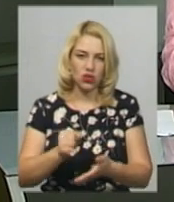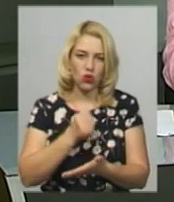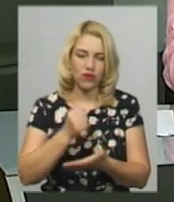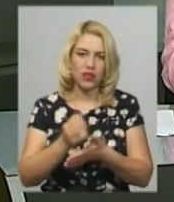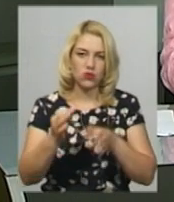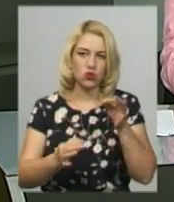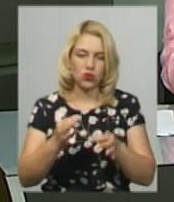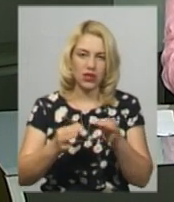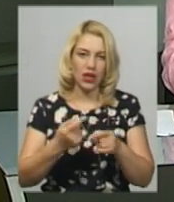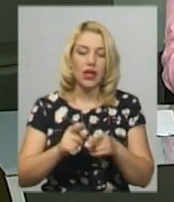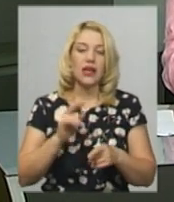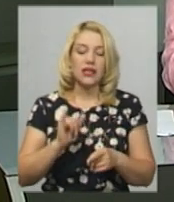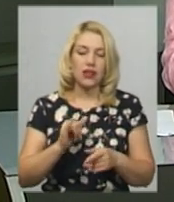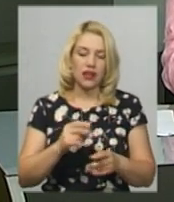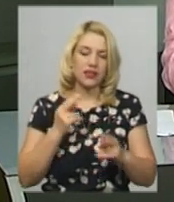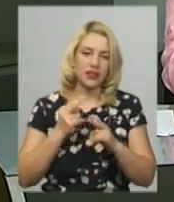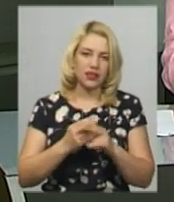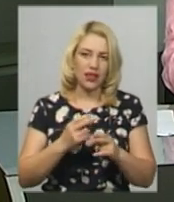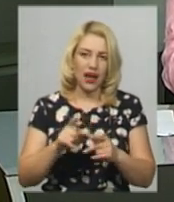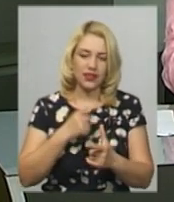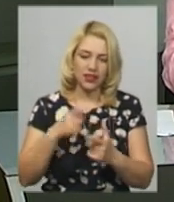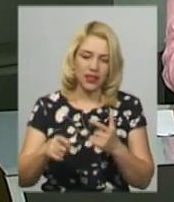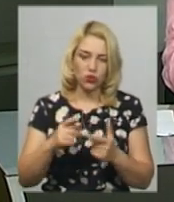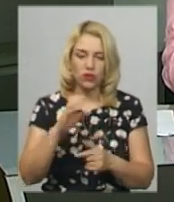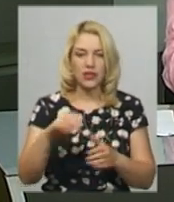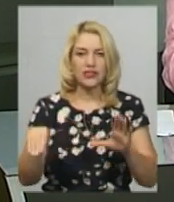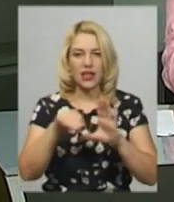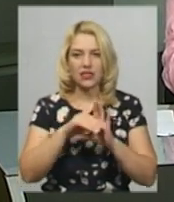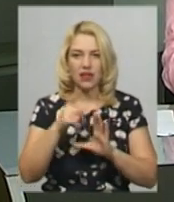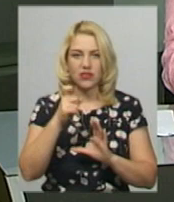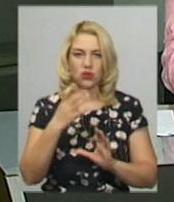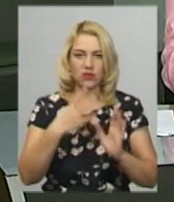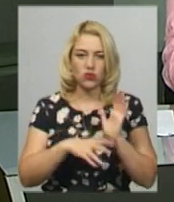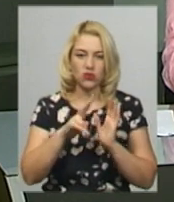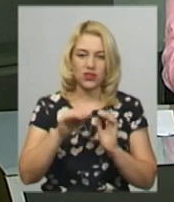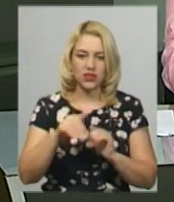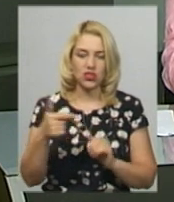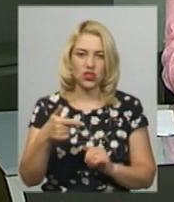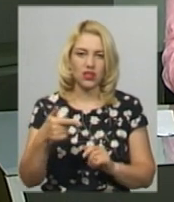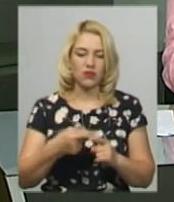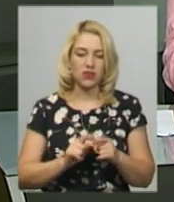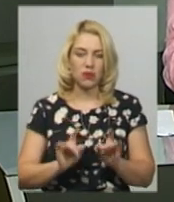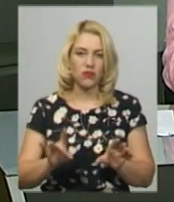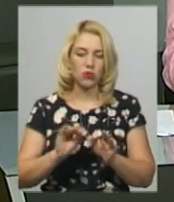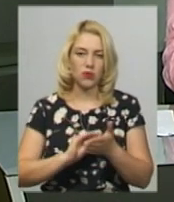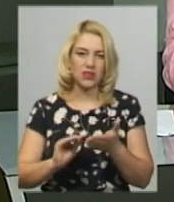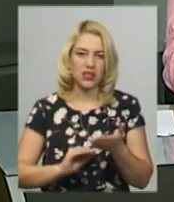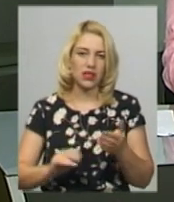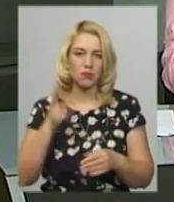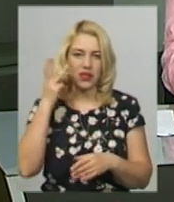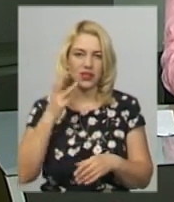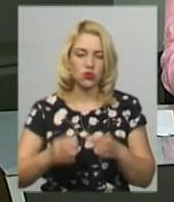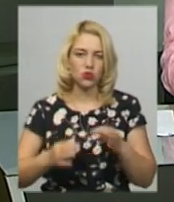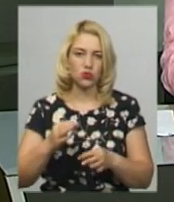суду. Як альтернатива запобіжному заходу визначено суму застави – це 192 тисячі гривень. Про це повідомила прессекретар Хмельницького